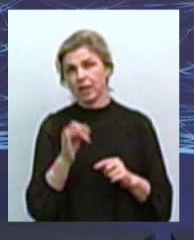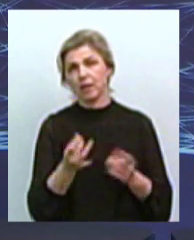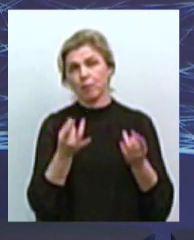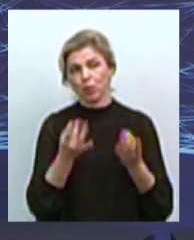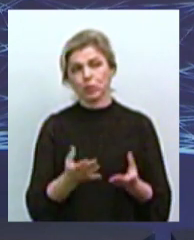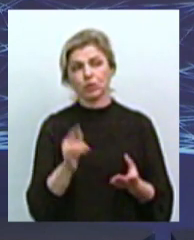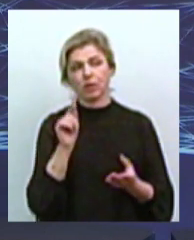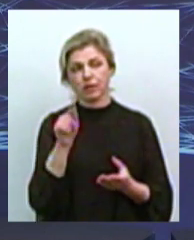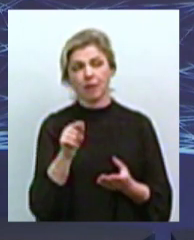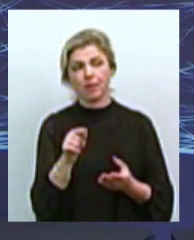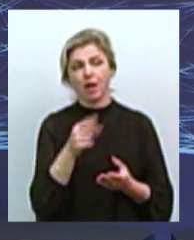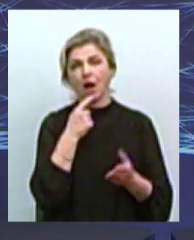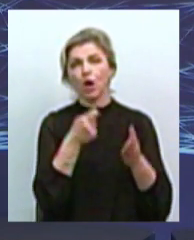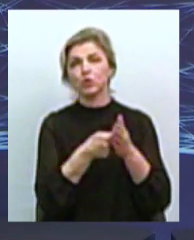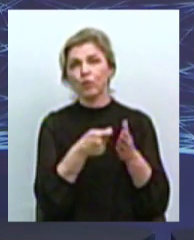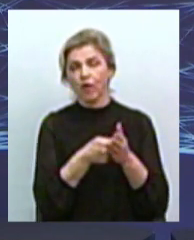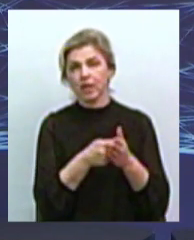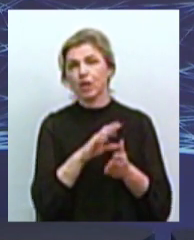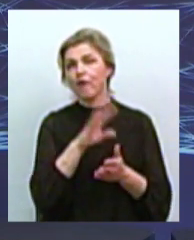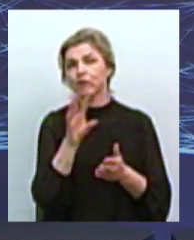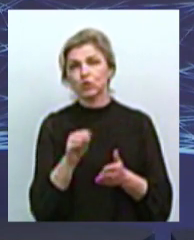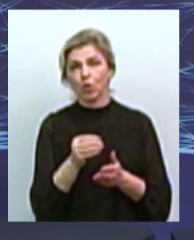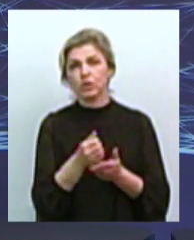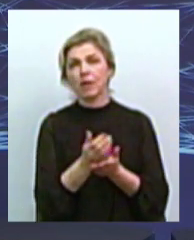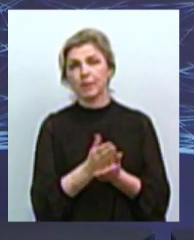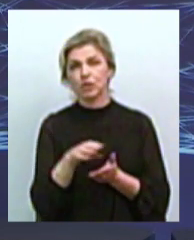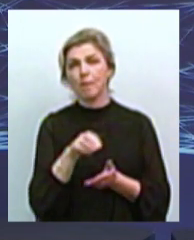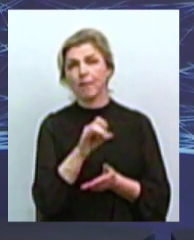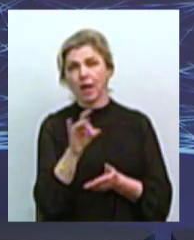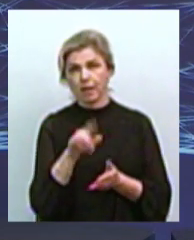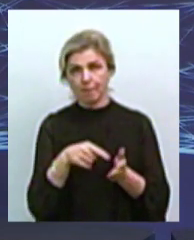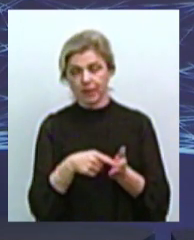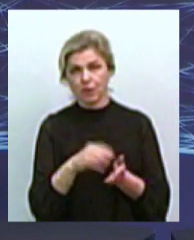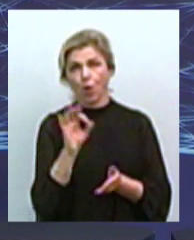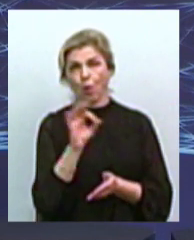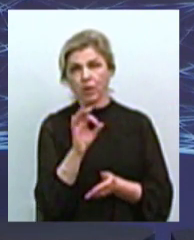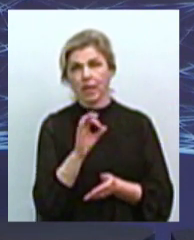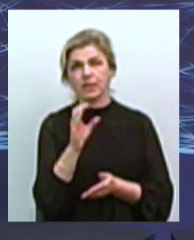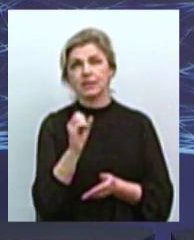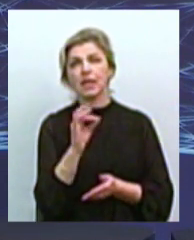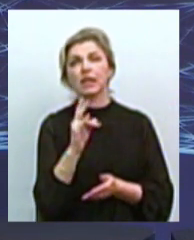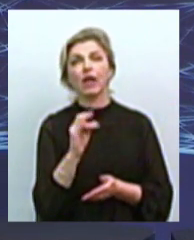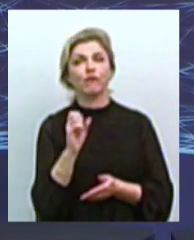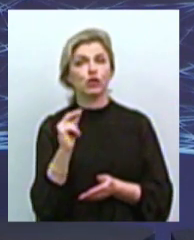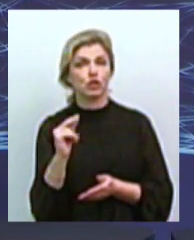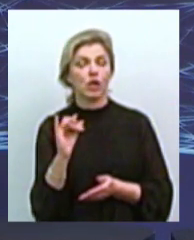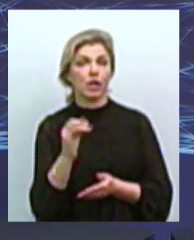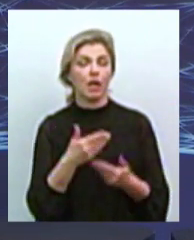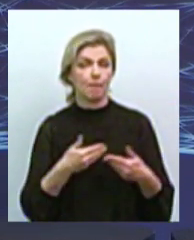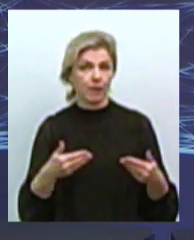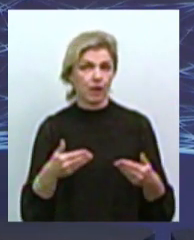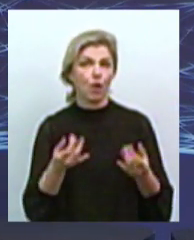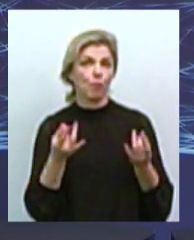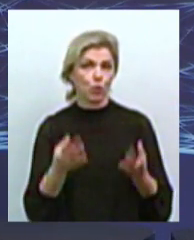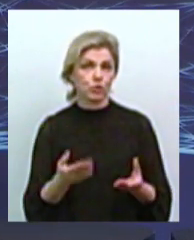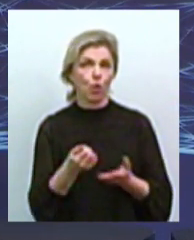періодичне харчування. Це все забезпечує мер міста Олександр Сенкевич. І ми, з свого боку,